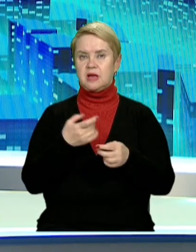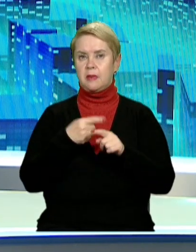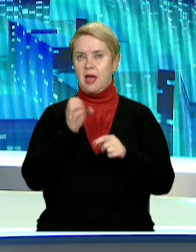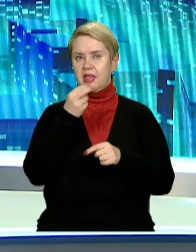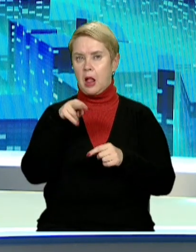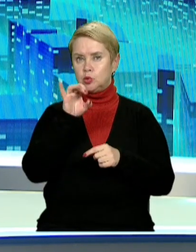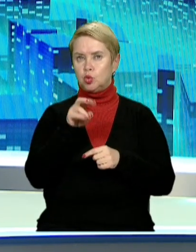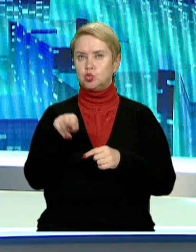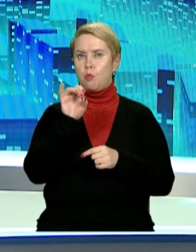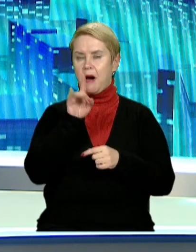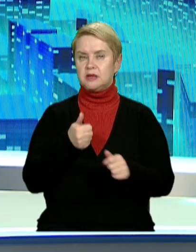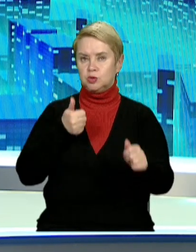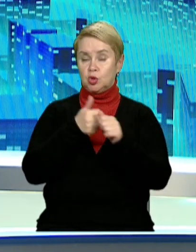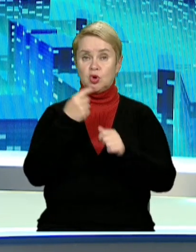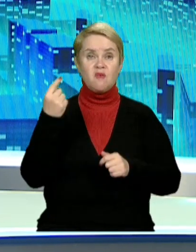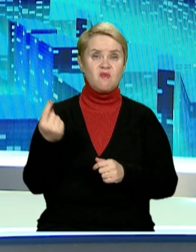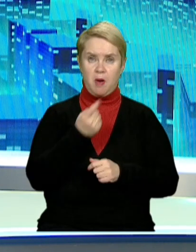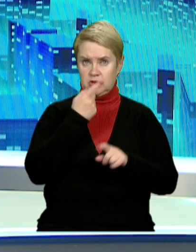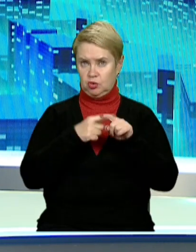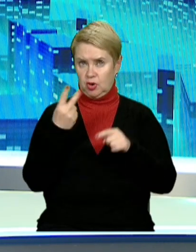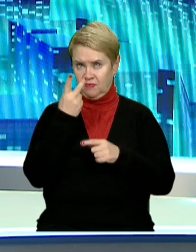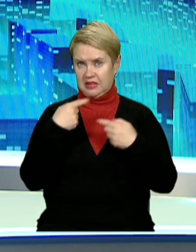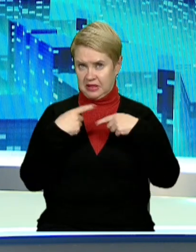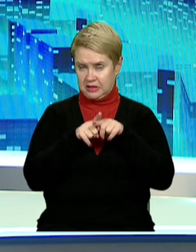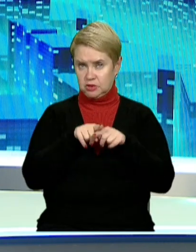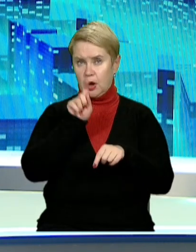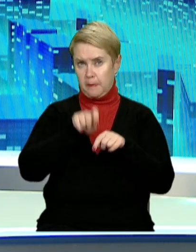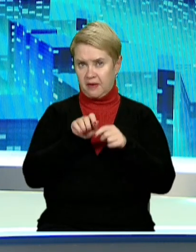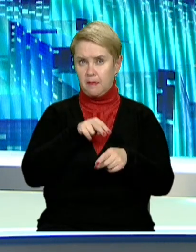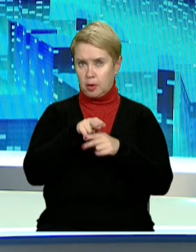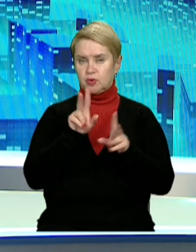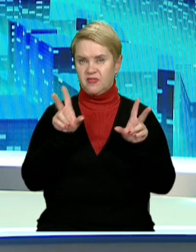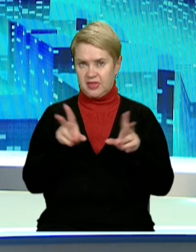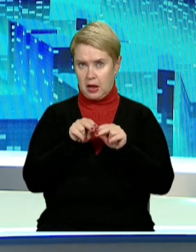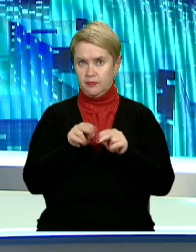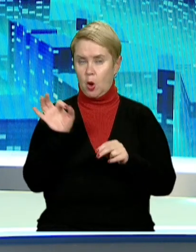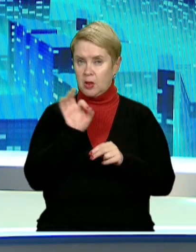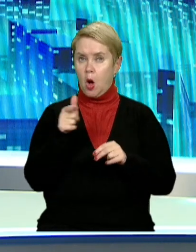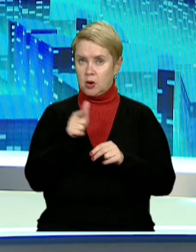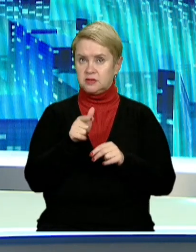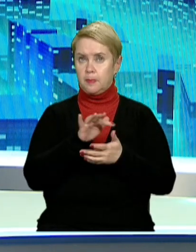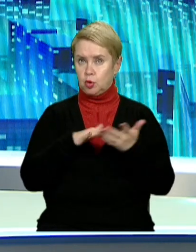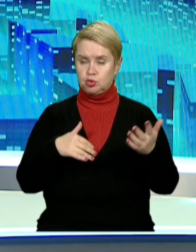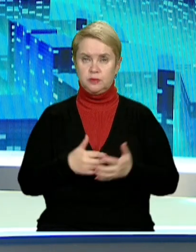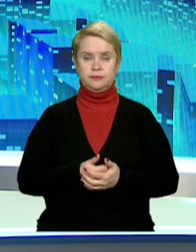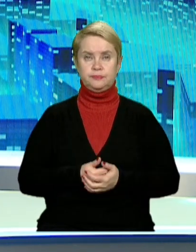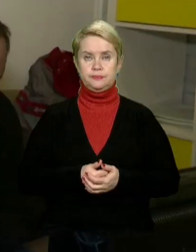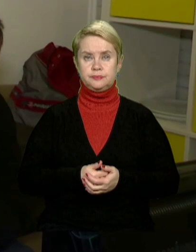«Єлоу Субмарин» долучилась вперше. Вже дві технічні перевірки пройшли вдало. Олена Городецька продовжить.